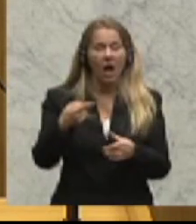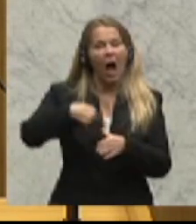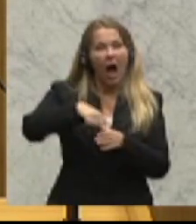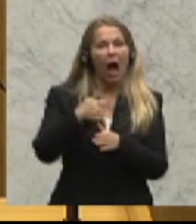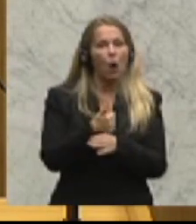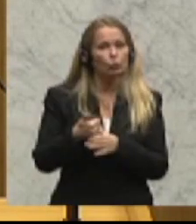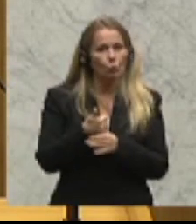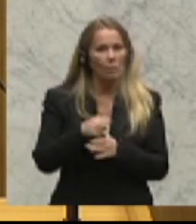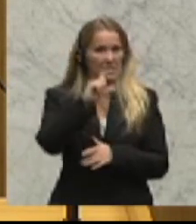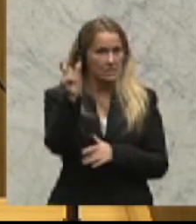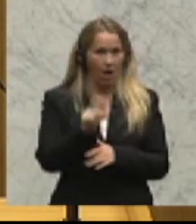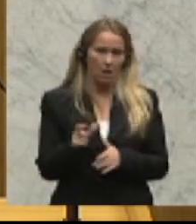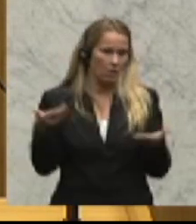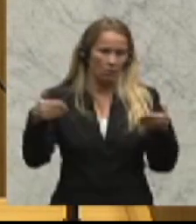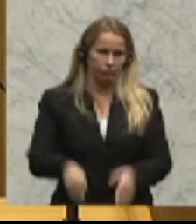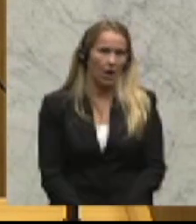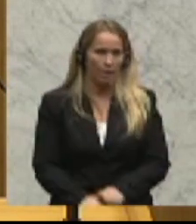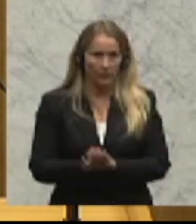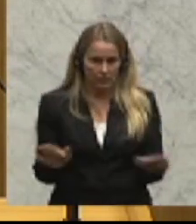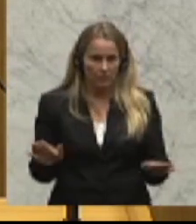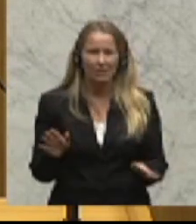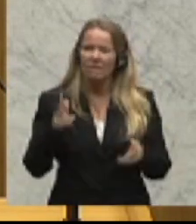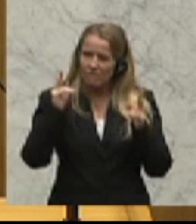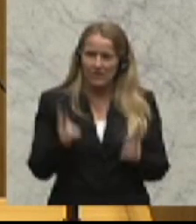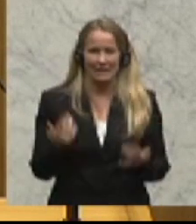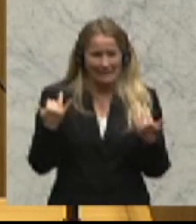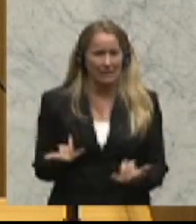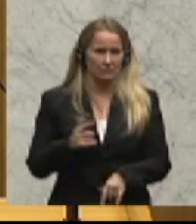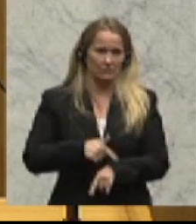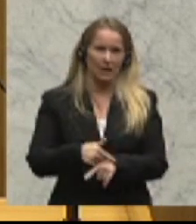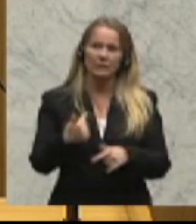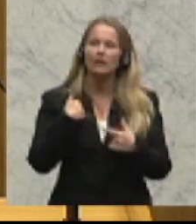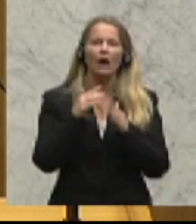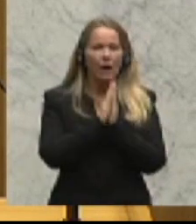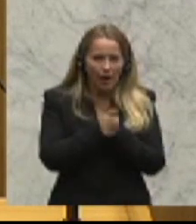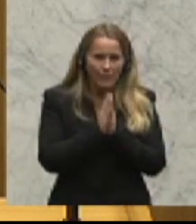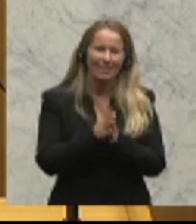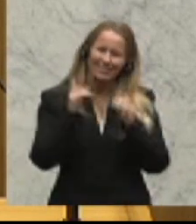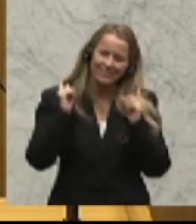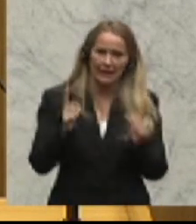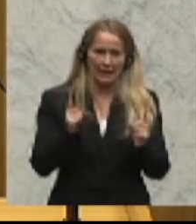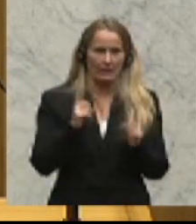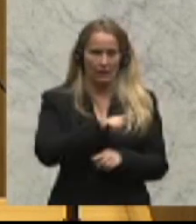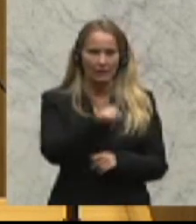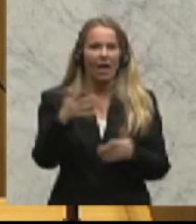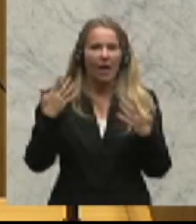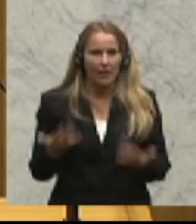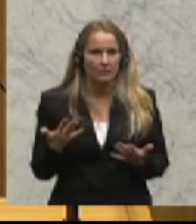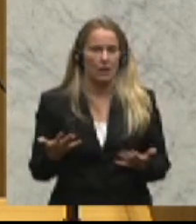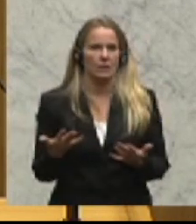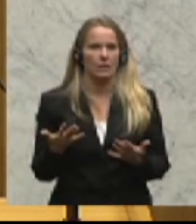von Italien zu Grabe getragen worden. Es ist wirklich an der Zeit und ich appelliere ganz, ganz dringend, dass Sie endlich